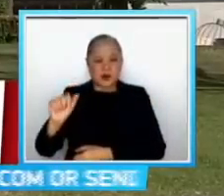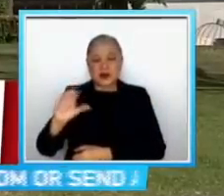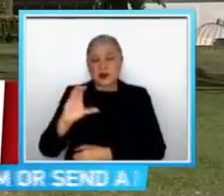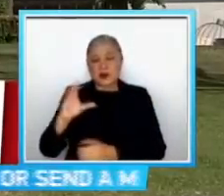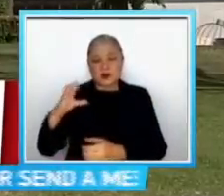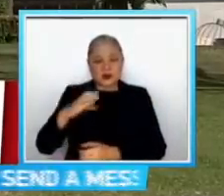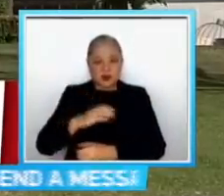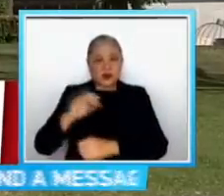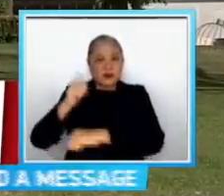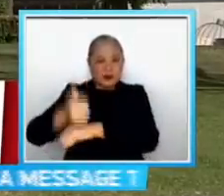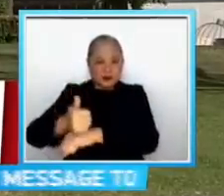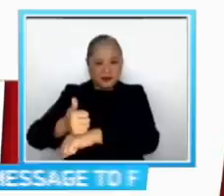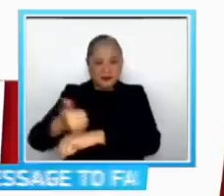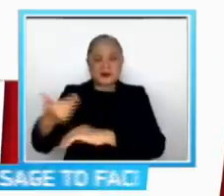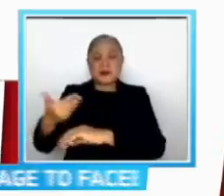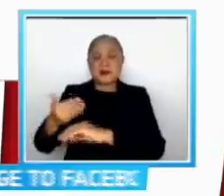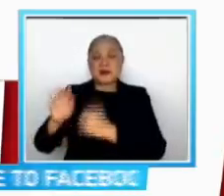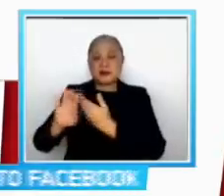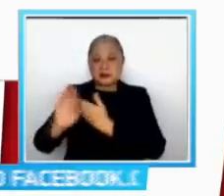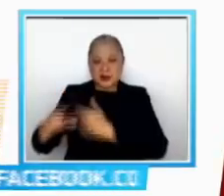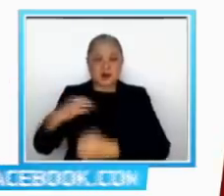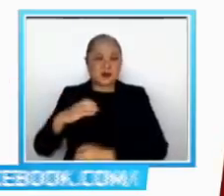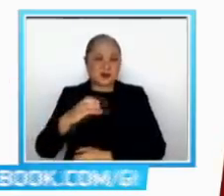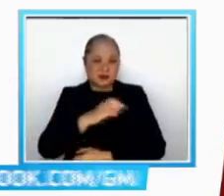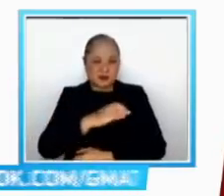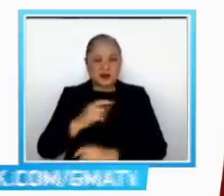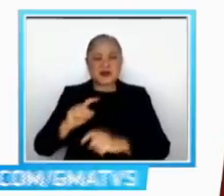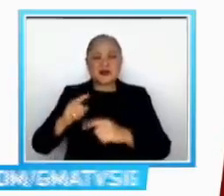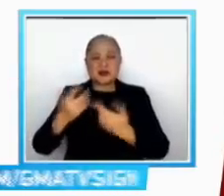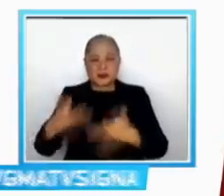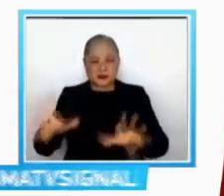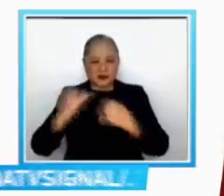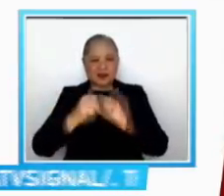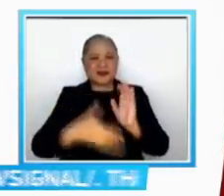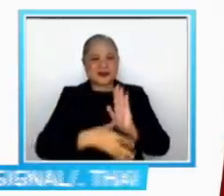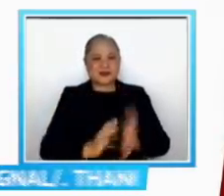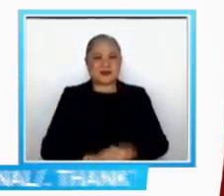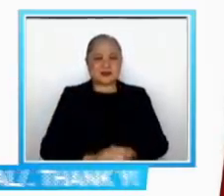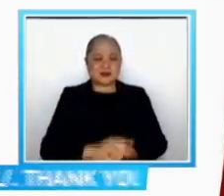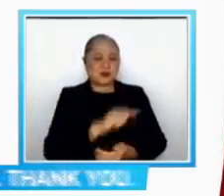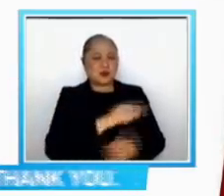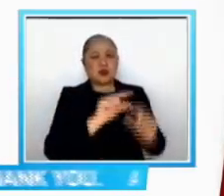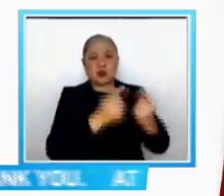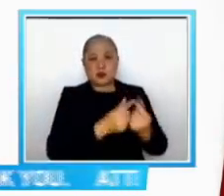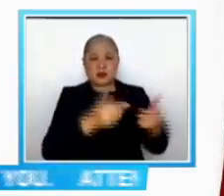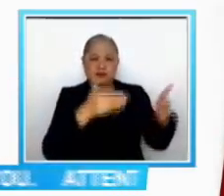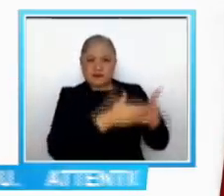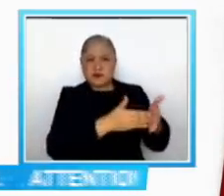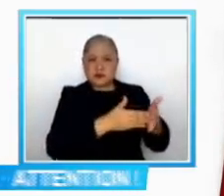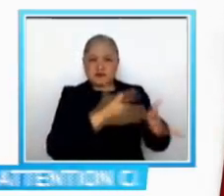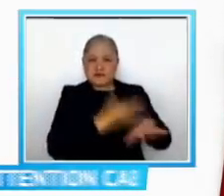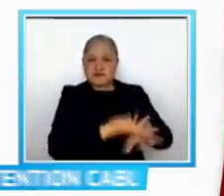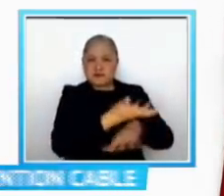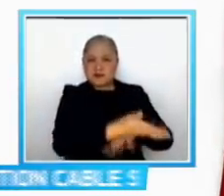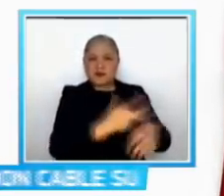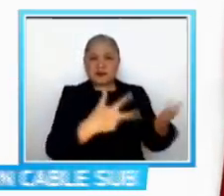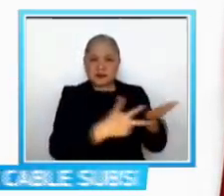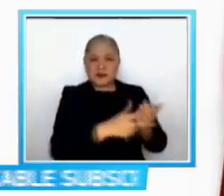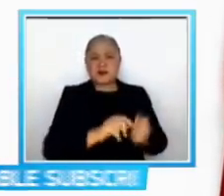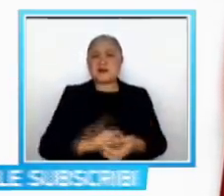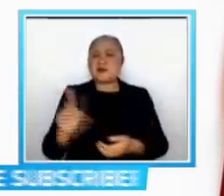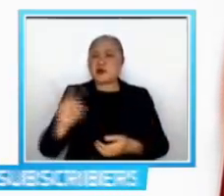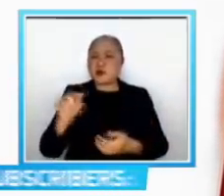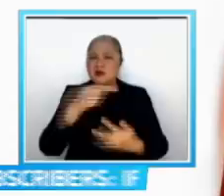pagkatapos na ng eleksyon Ang grupong kontradaya Gusto raw malaman kung ano ang record ng tatlo sa election